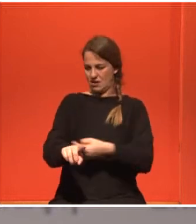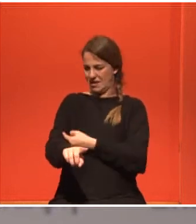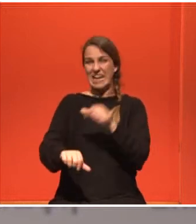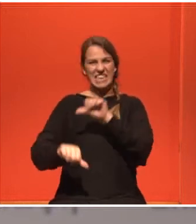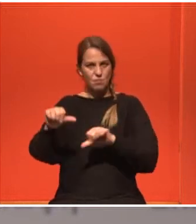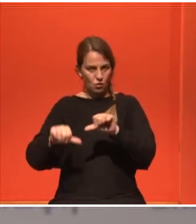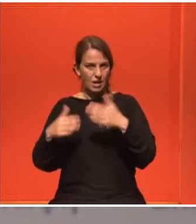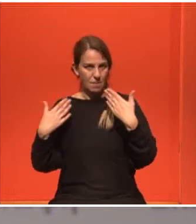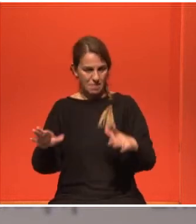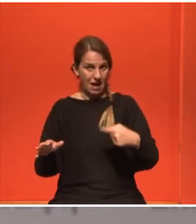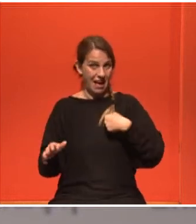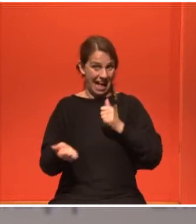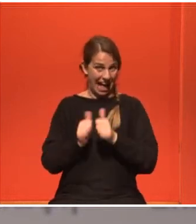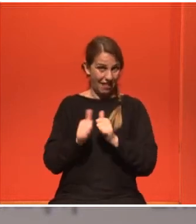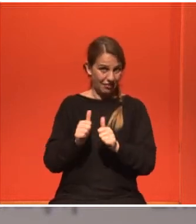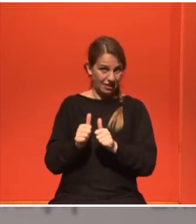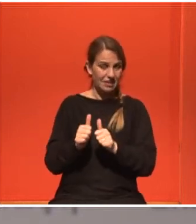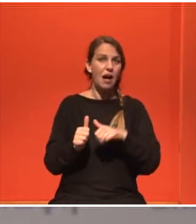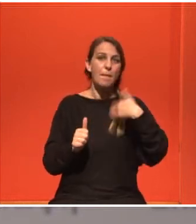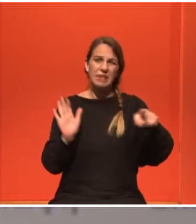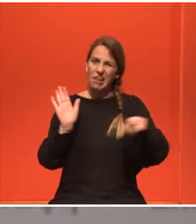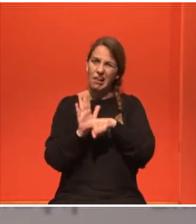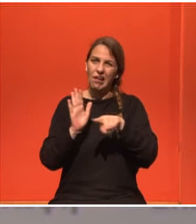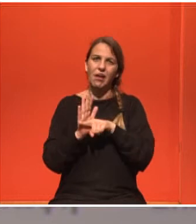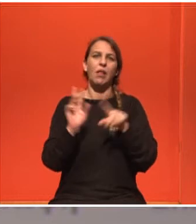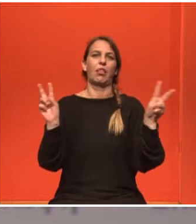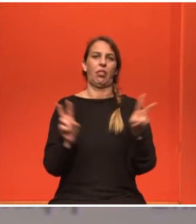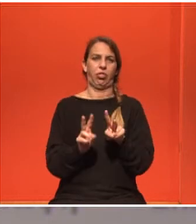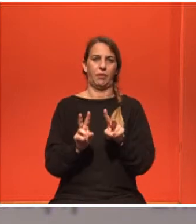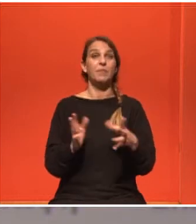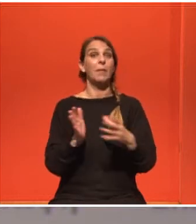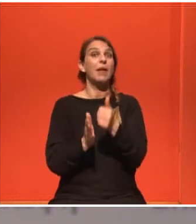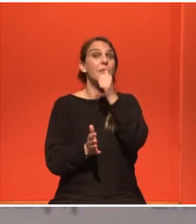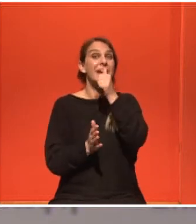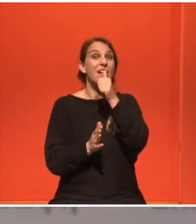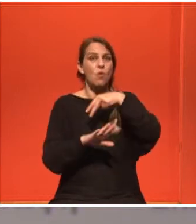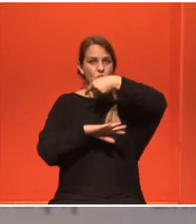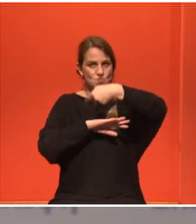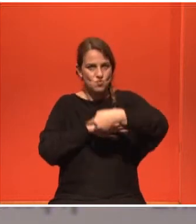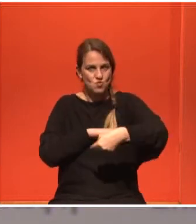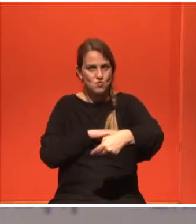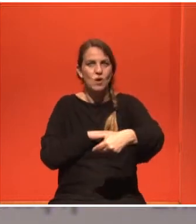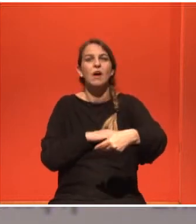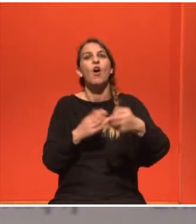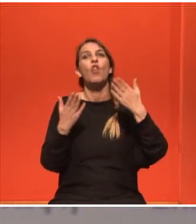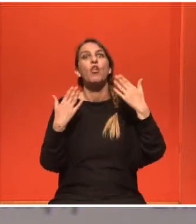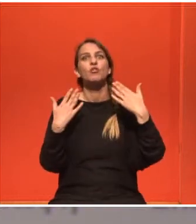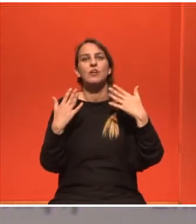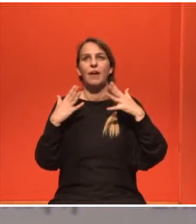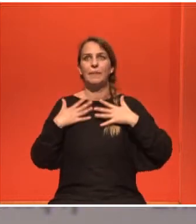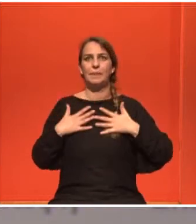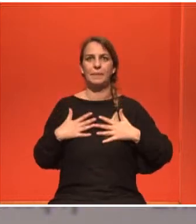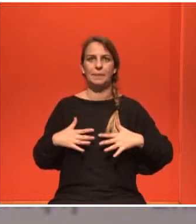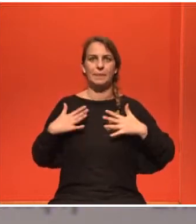έχουμε τέτοια πράγματα. Βοηθάει πάρα πολύ η δροσιά του νερού στις συγκεκριμένες θεροπίες του μαστού γιατί